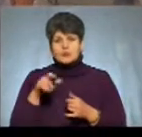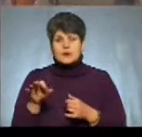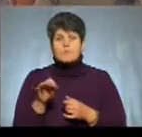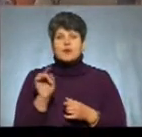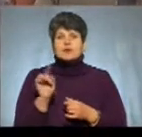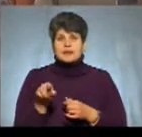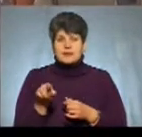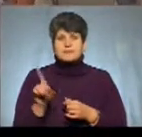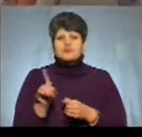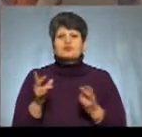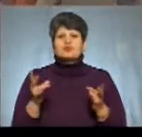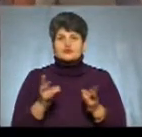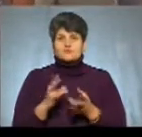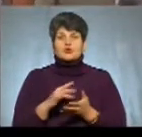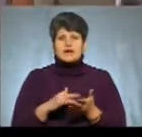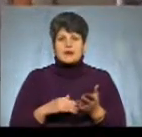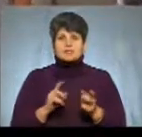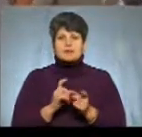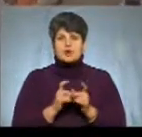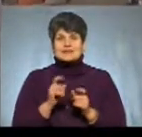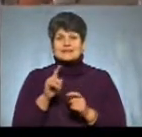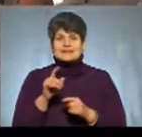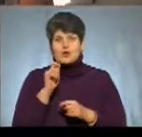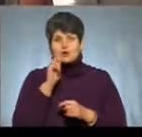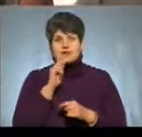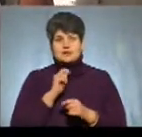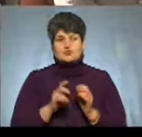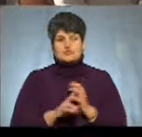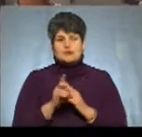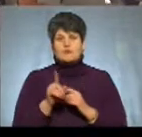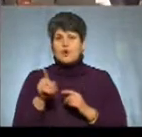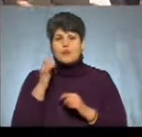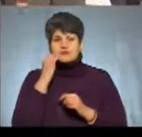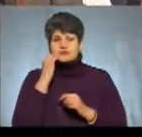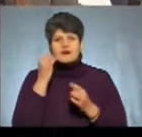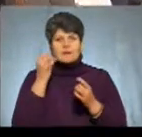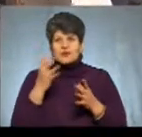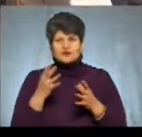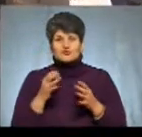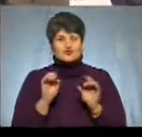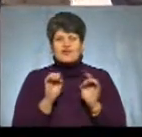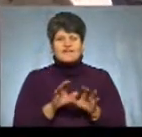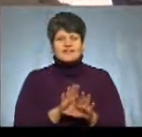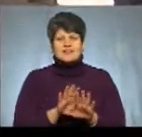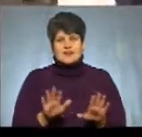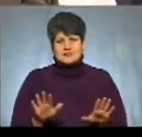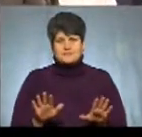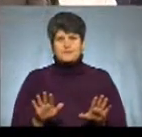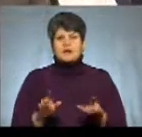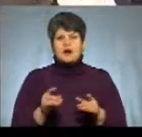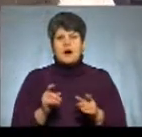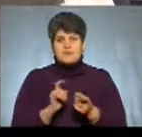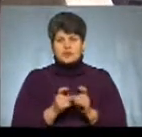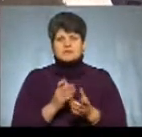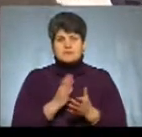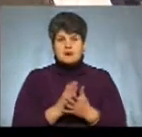потрібно далі боротися за українську церкву, тому що так просто Москва свою церкву віддавати не буде. Боротися ми маємо